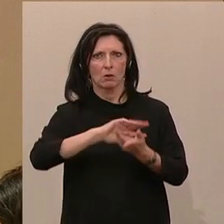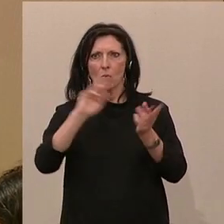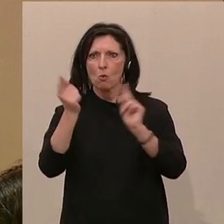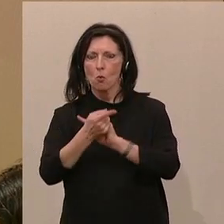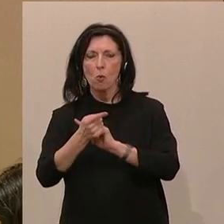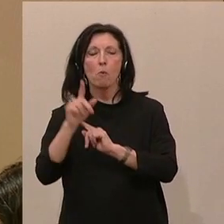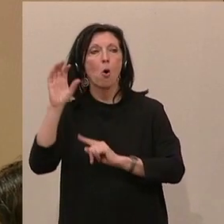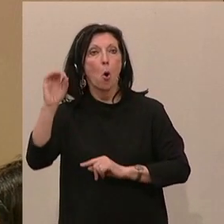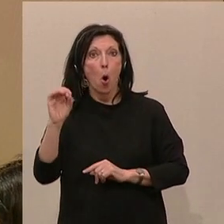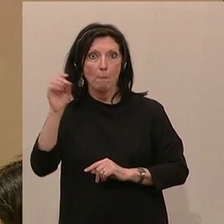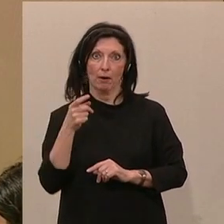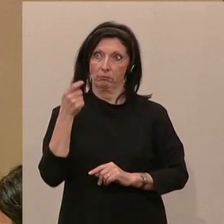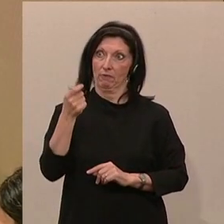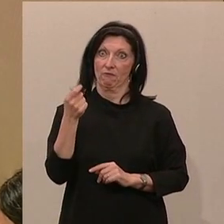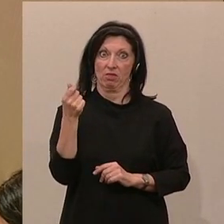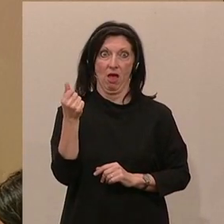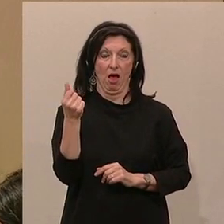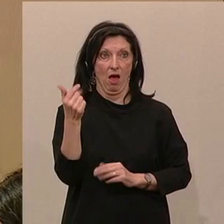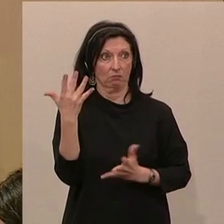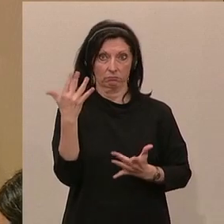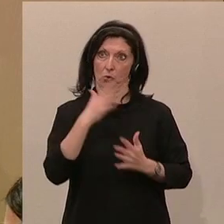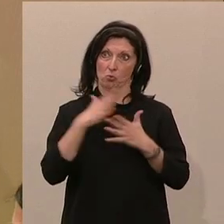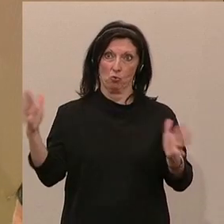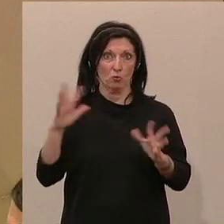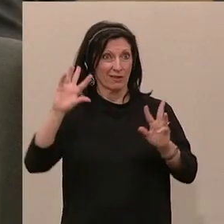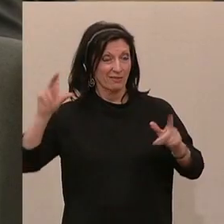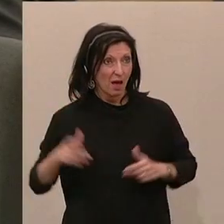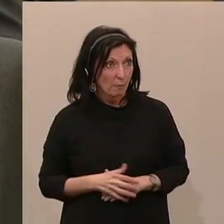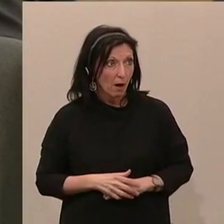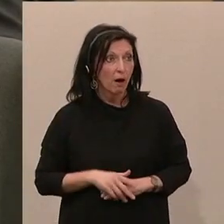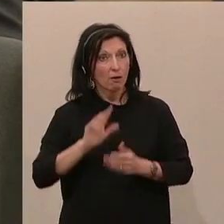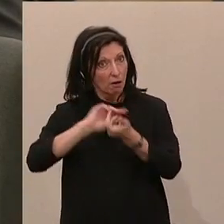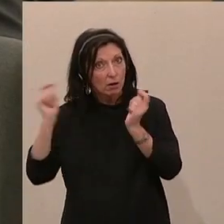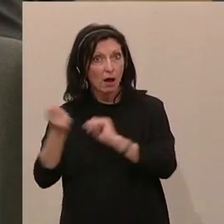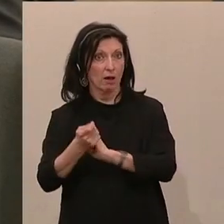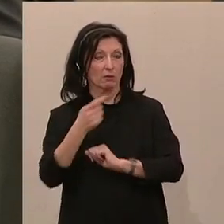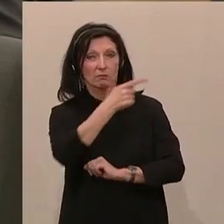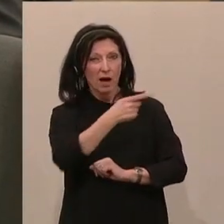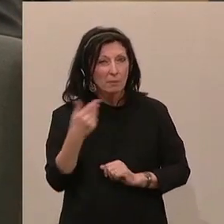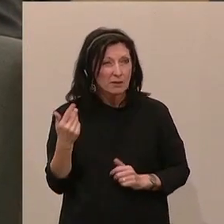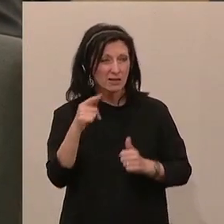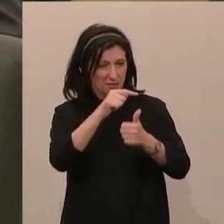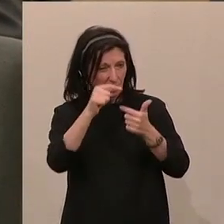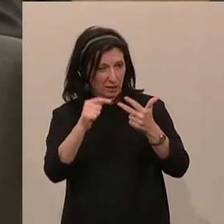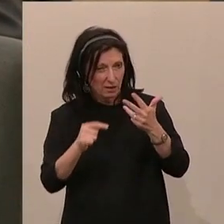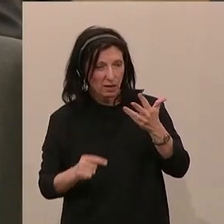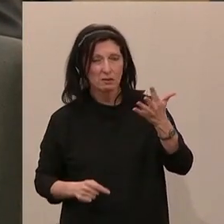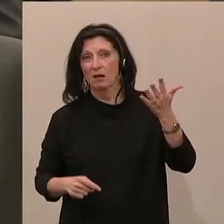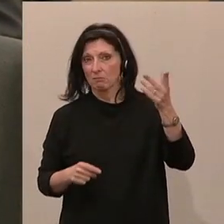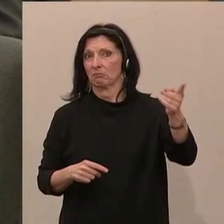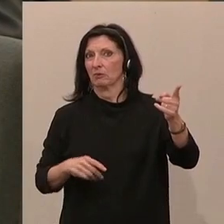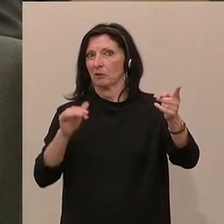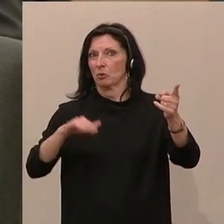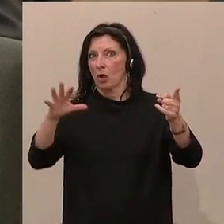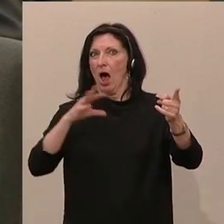-finanztechnisches Vorhaben war, dann frage ich Sie, wo waren Sie im vergangenen Jahr. Was haben Sie hier getan? Und diese Fragen müssen sich gefallen lassen.